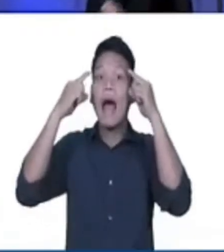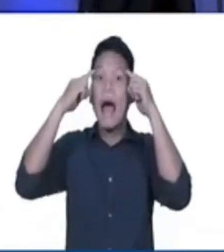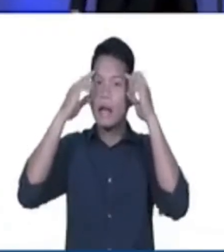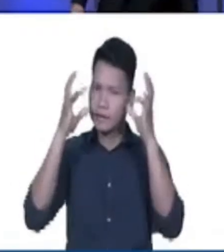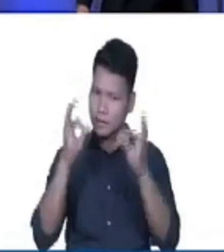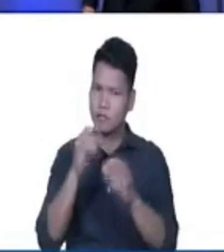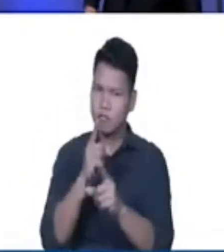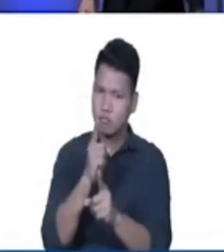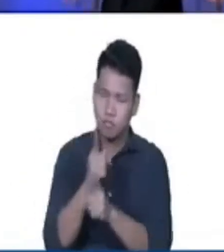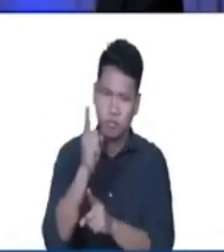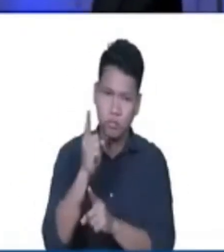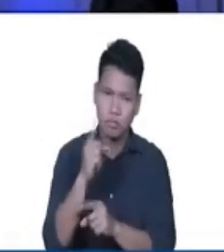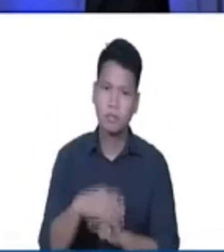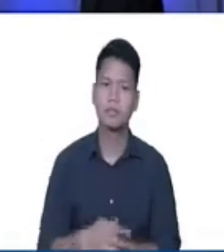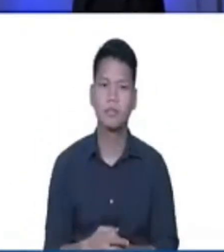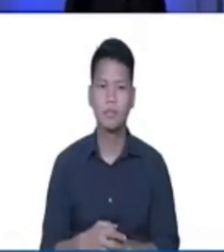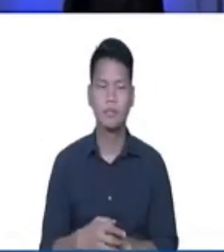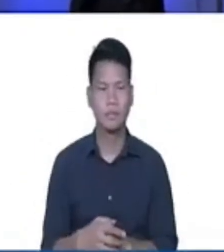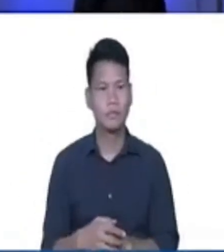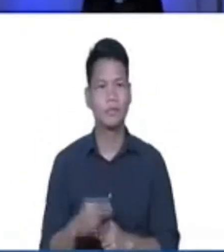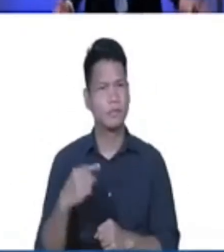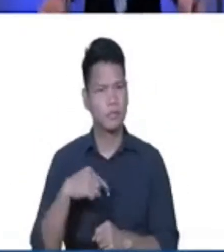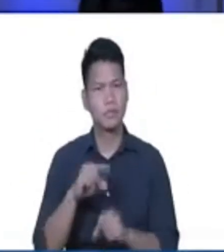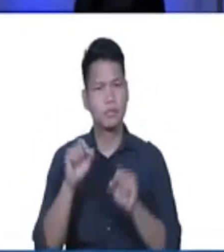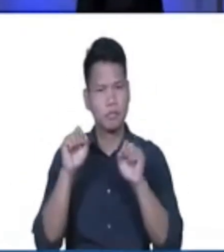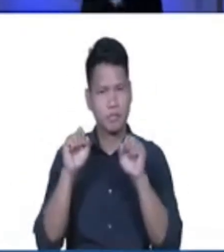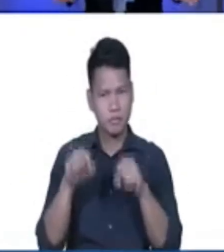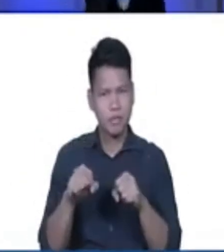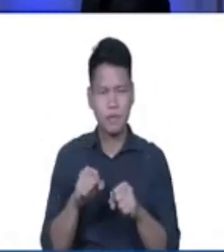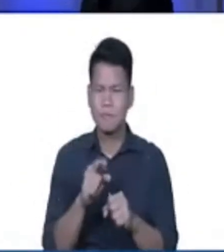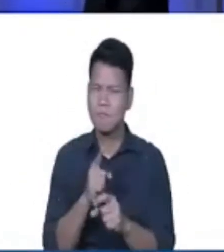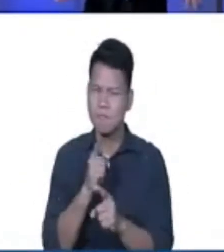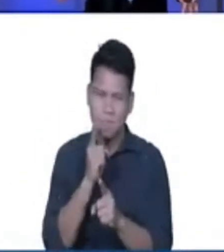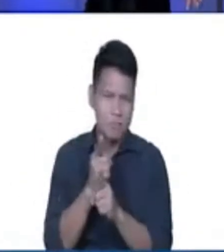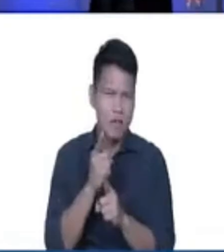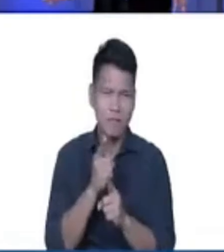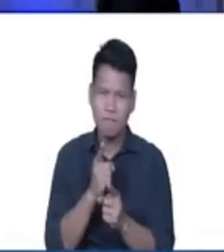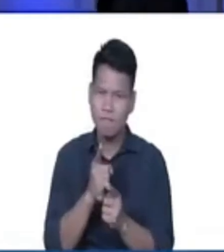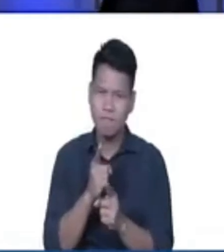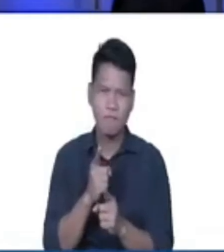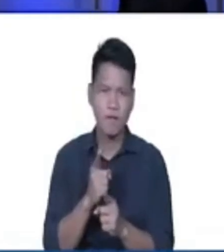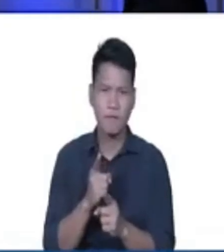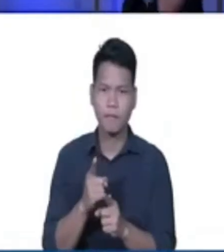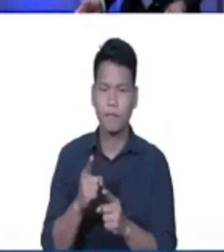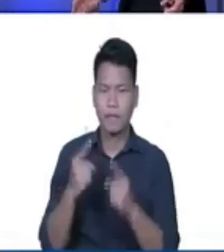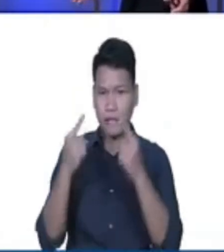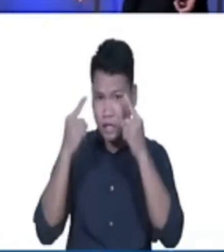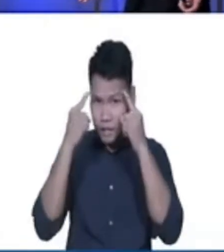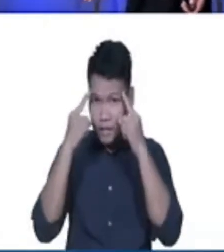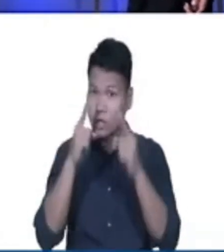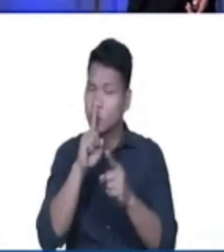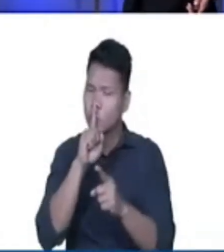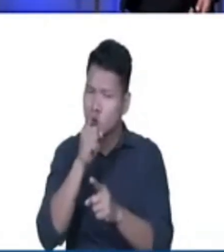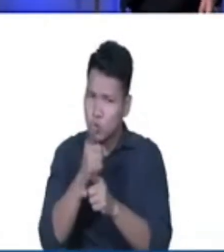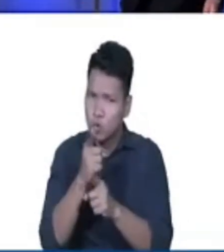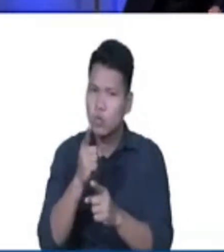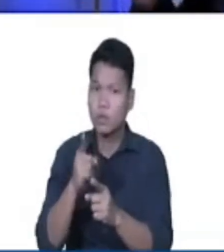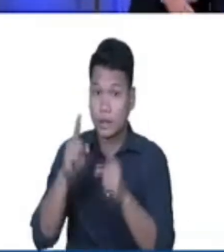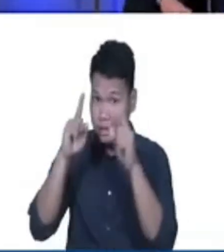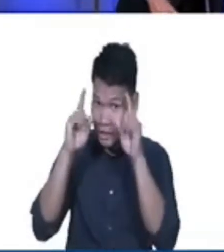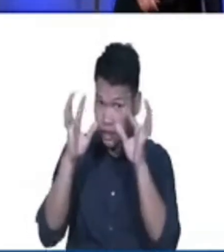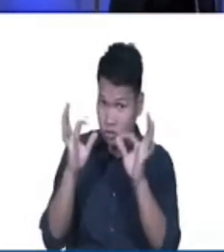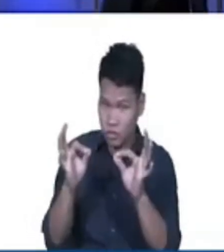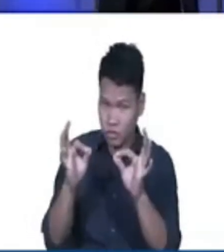make the right decision. Upang tayo po ay makagawa ng tamang pagpili, tamang disisyon. Because